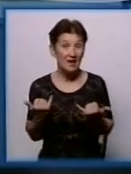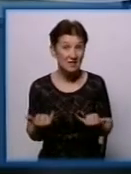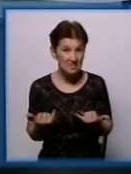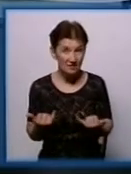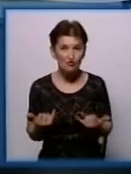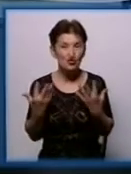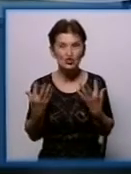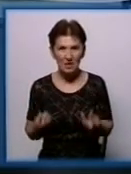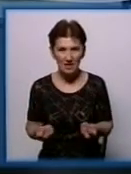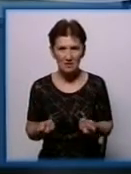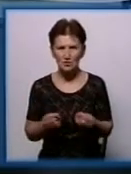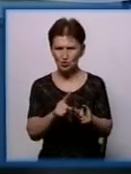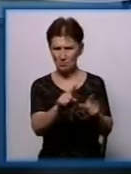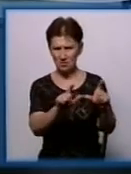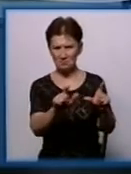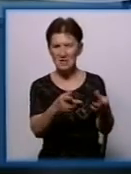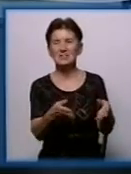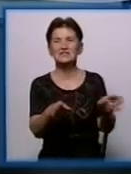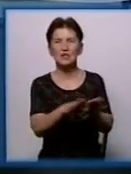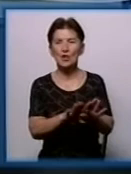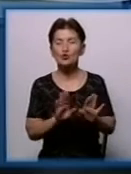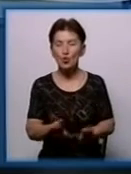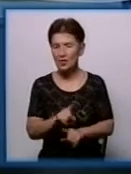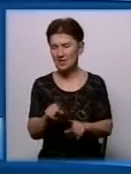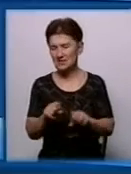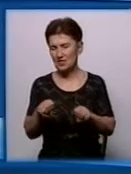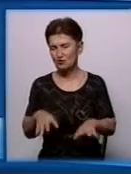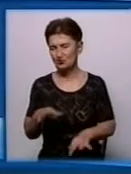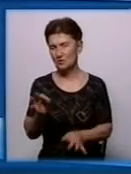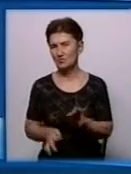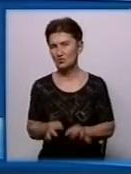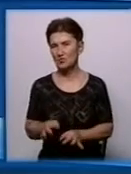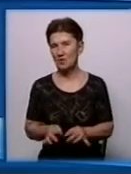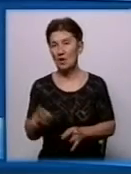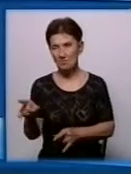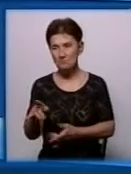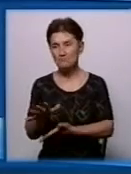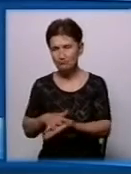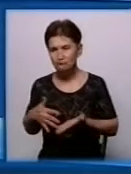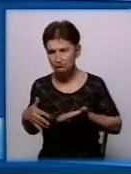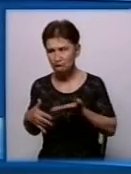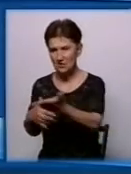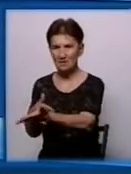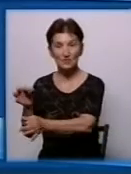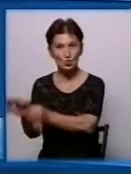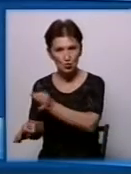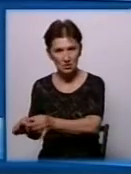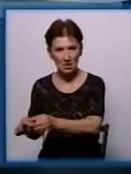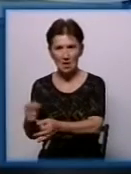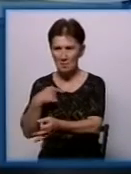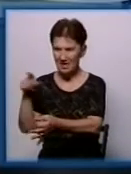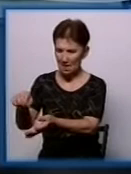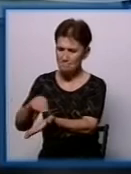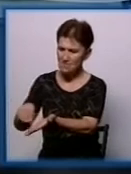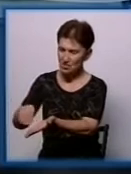'єктів приймається тільки за рішенням суду. Ми подаємо позов, ми даємо недоліки якісь, а вирішує